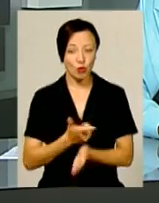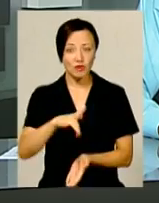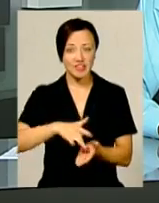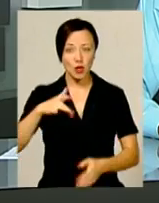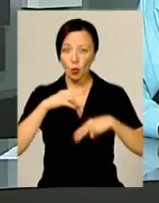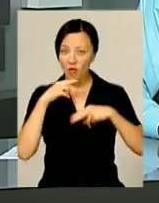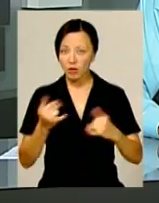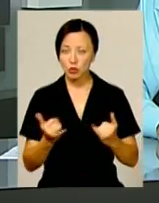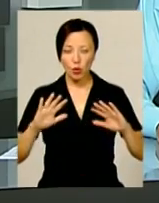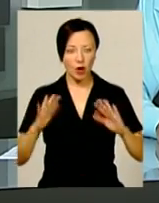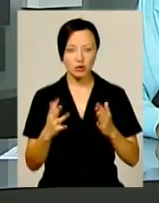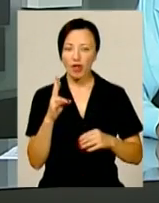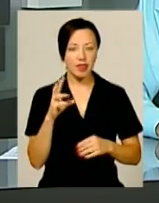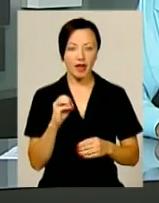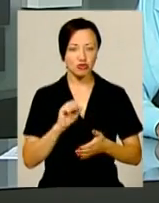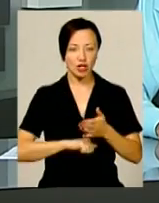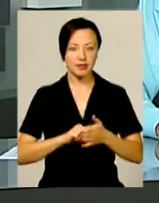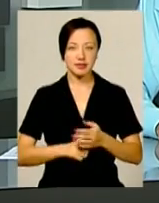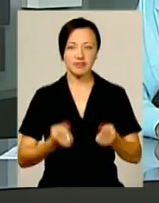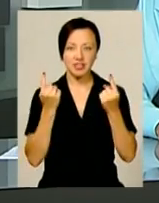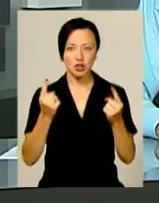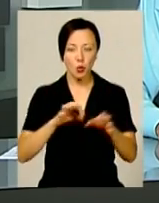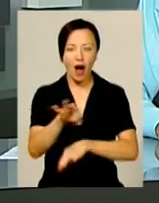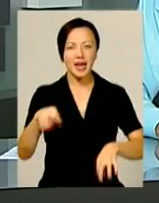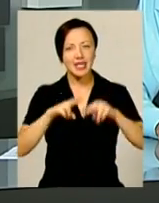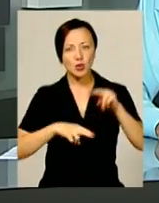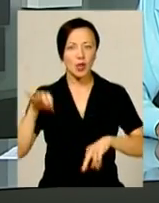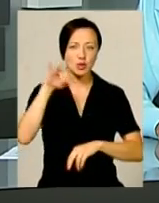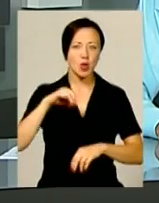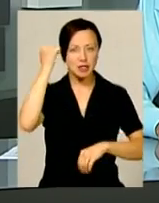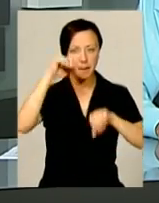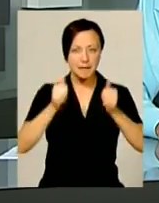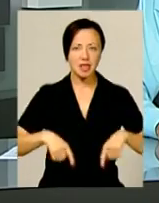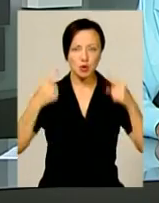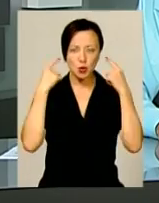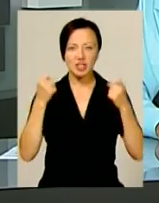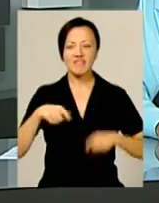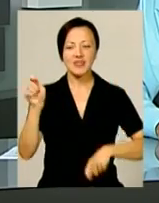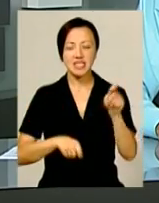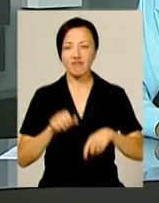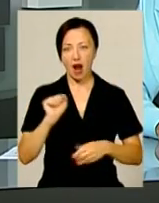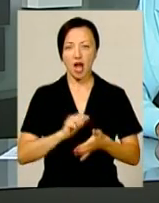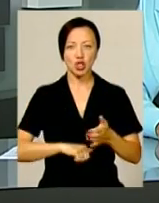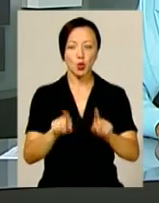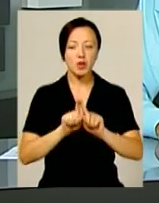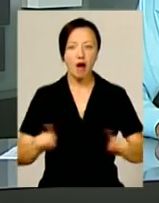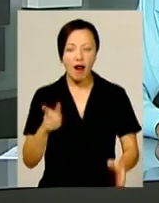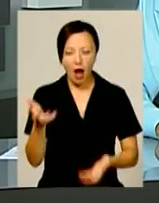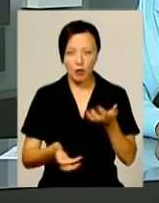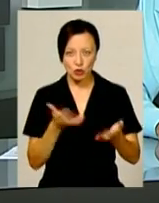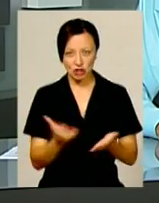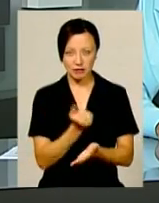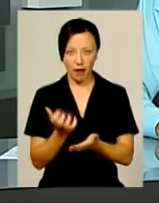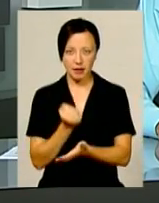центрі уваги. Цього разу не через визначну архітектуру, історичні пам'ятки або ж гучні фестивалі, а через унікальні археологічні